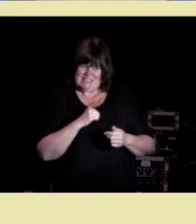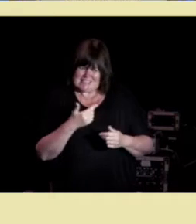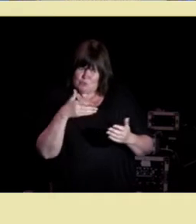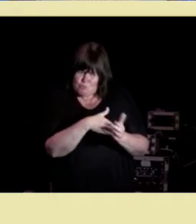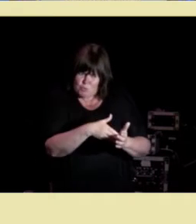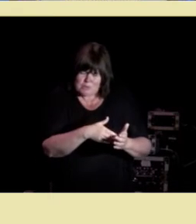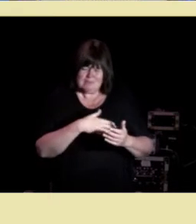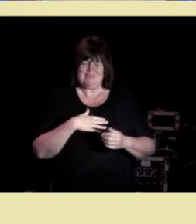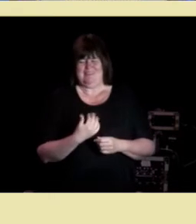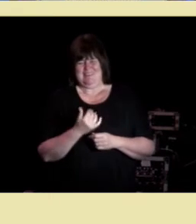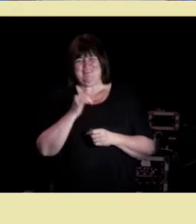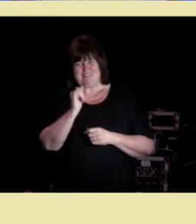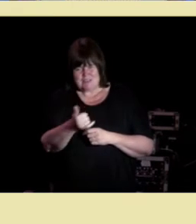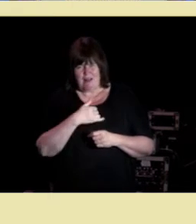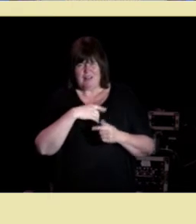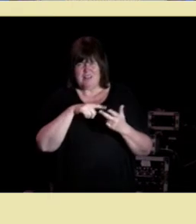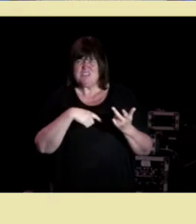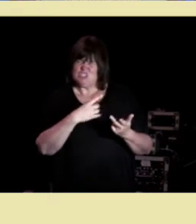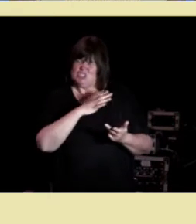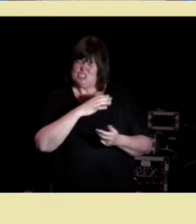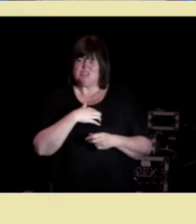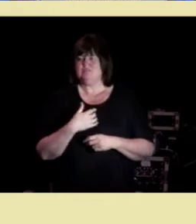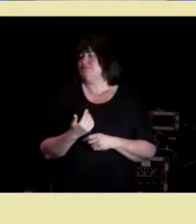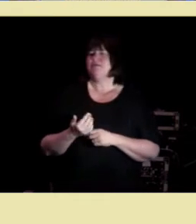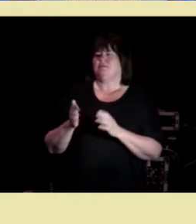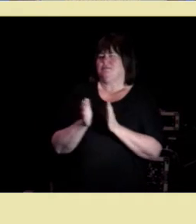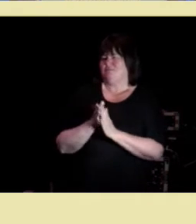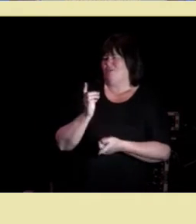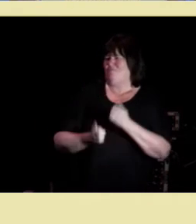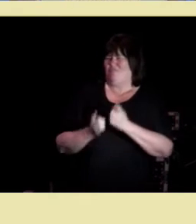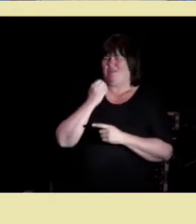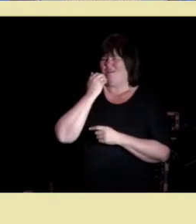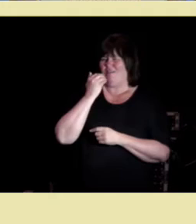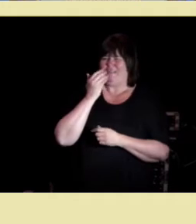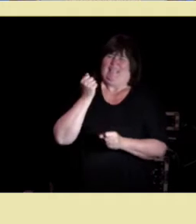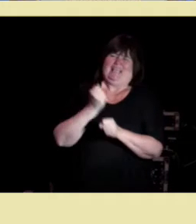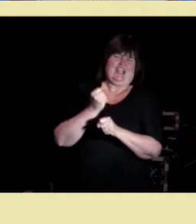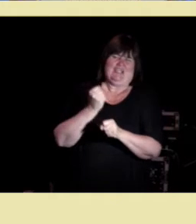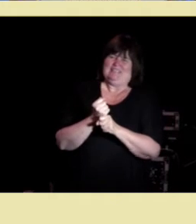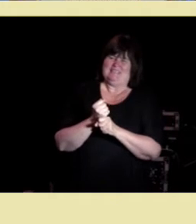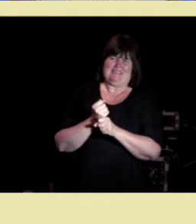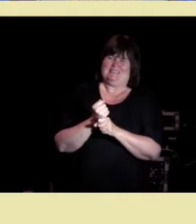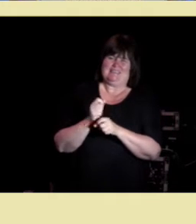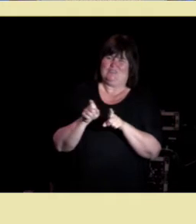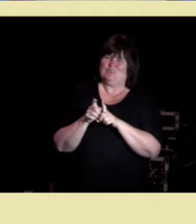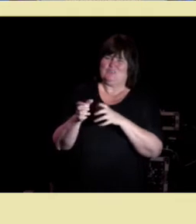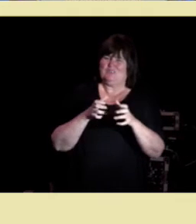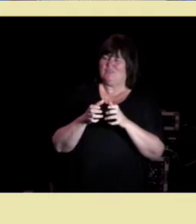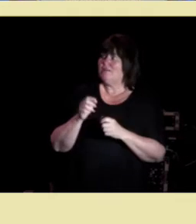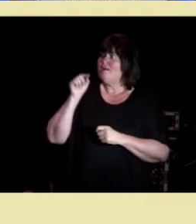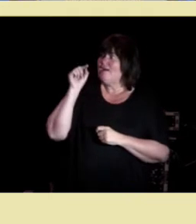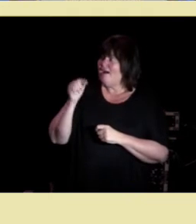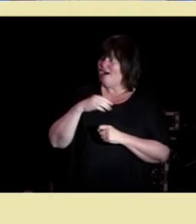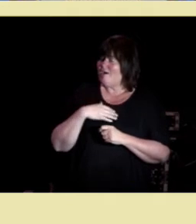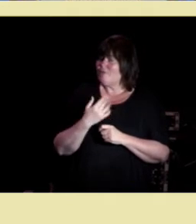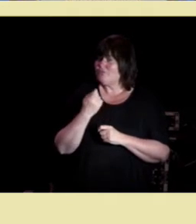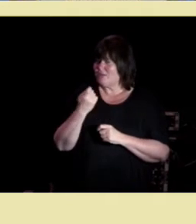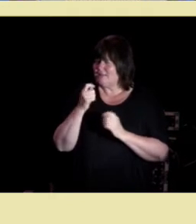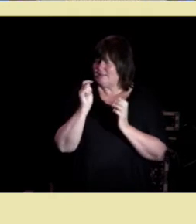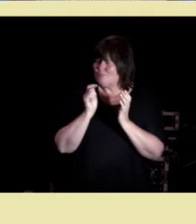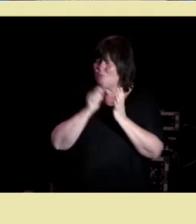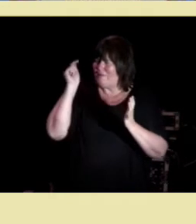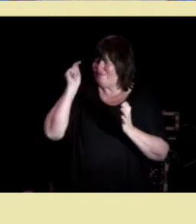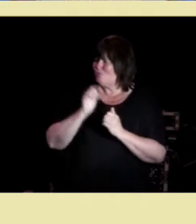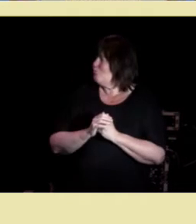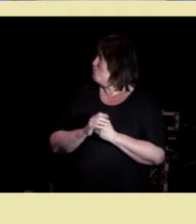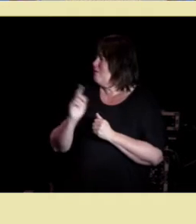kanskje er ikke samvalg alltid realistisk i disse situasjonene og her må vi ta et lite momentum Elvin som jeg kjenner godt